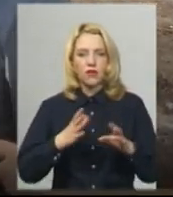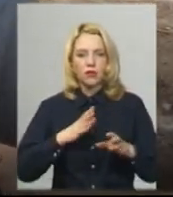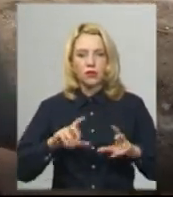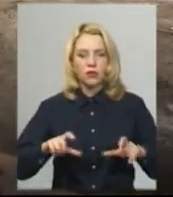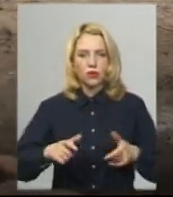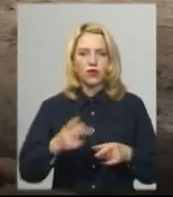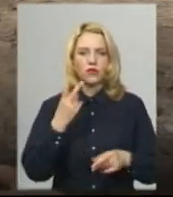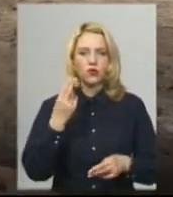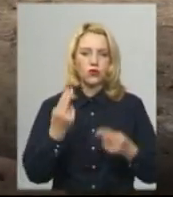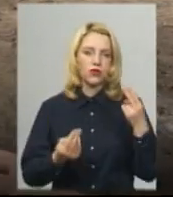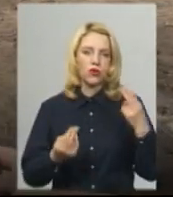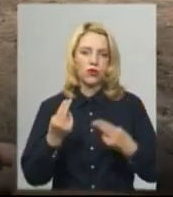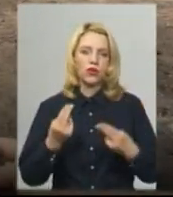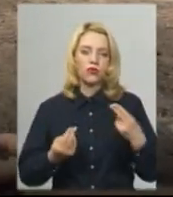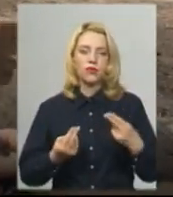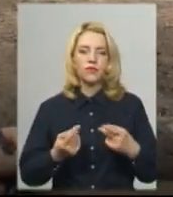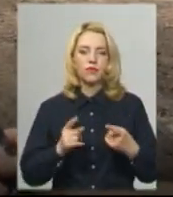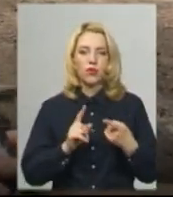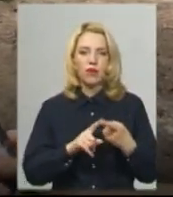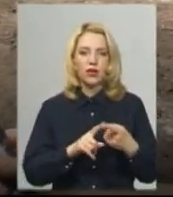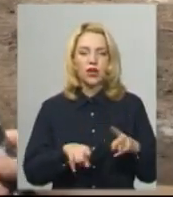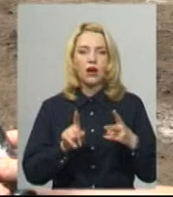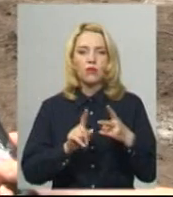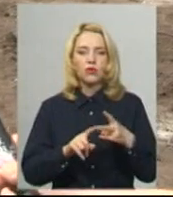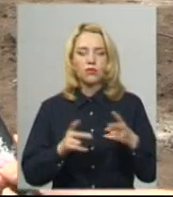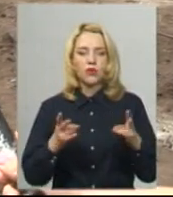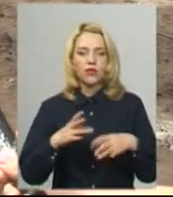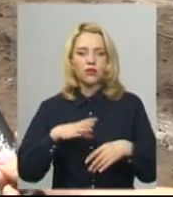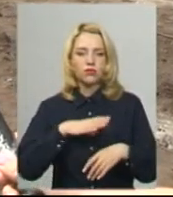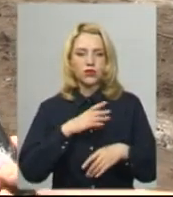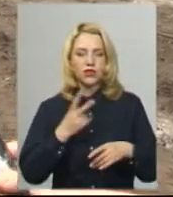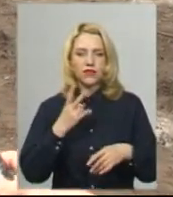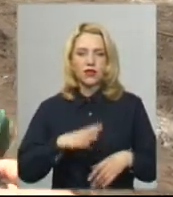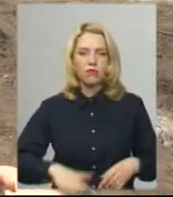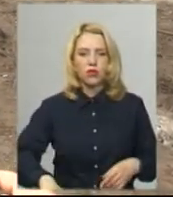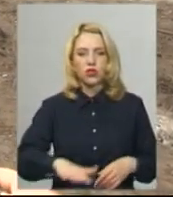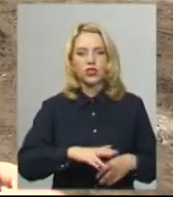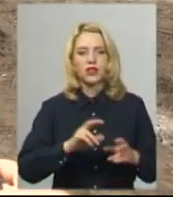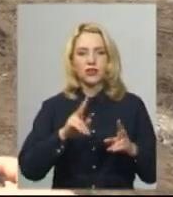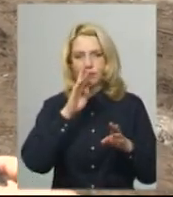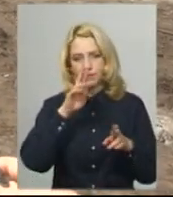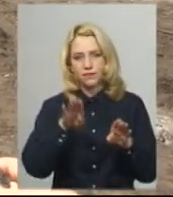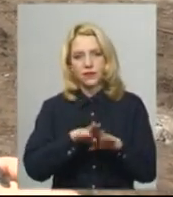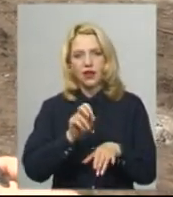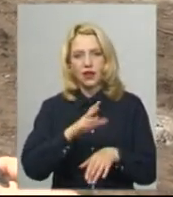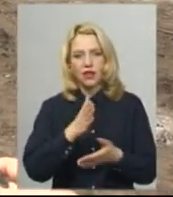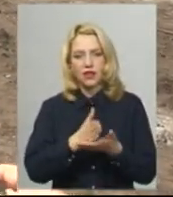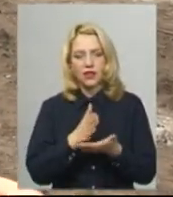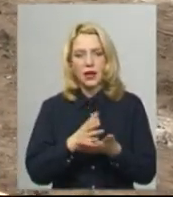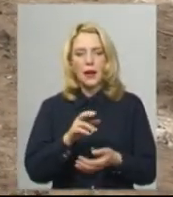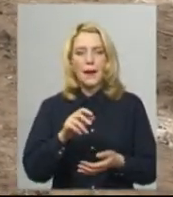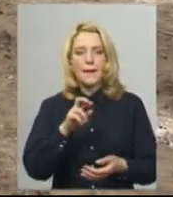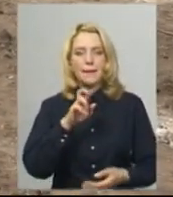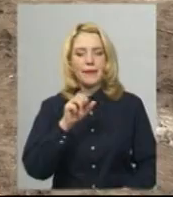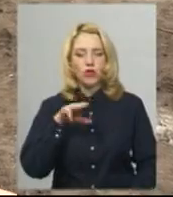двох кольорів, це по-перше. Має бути отакі дві площадки, які то вже є, з бетонною